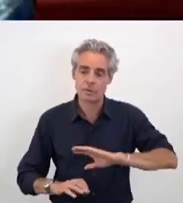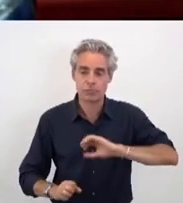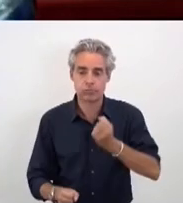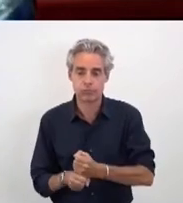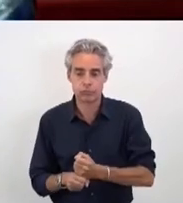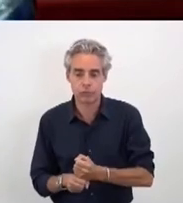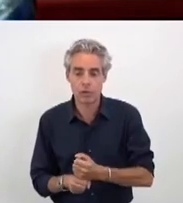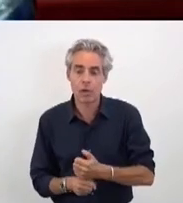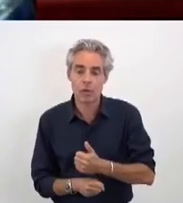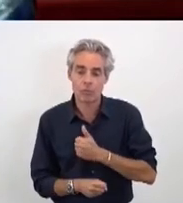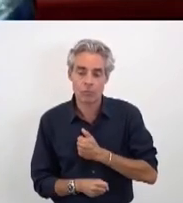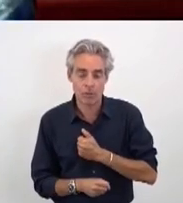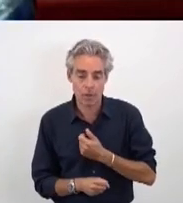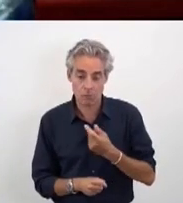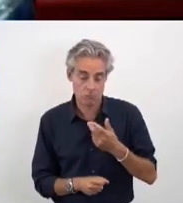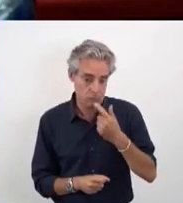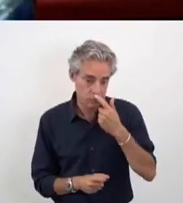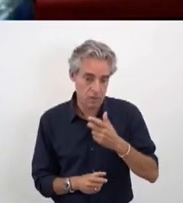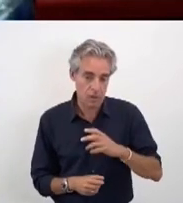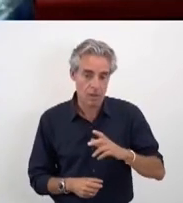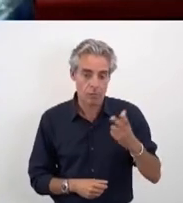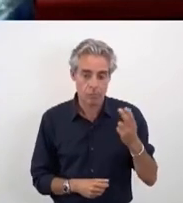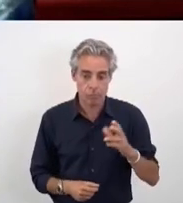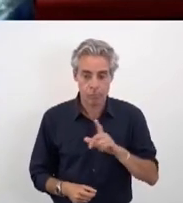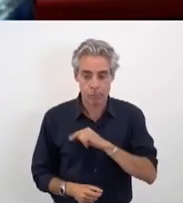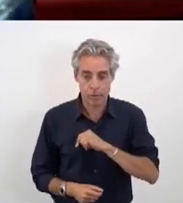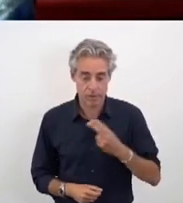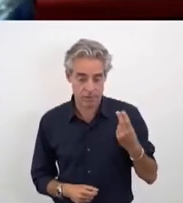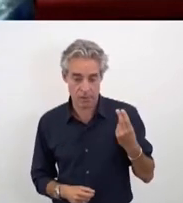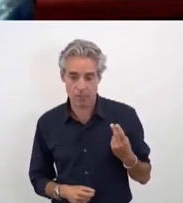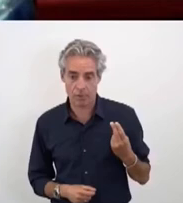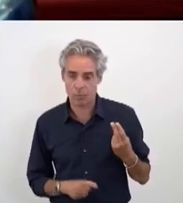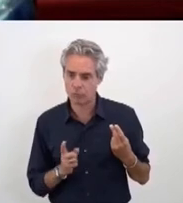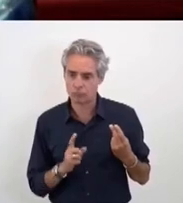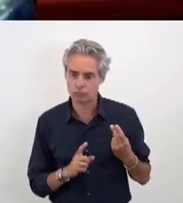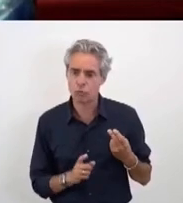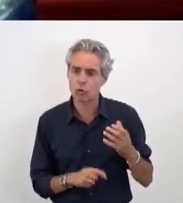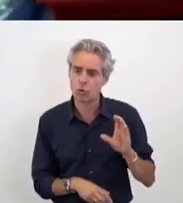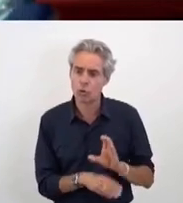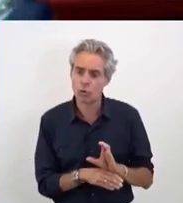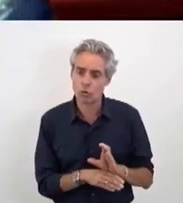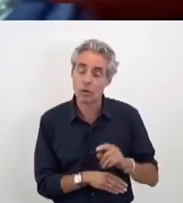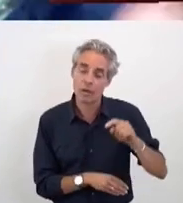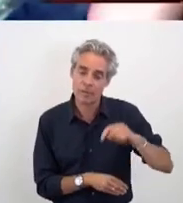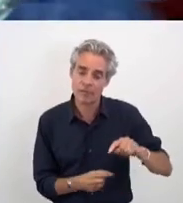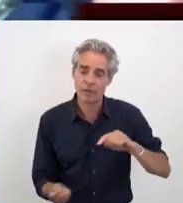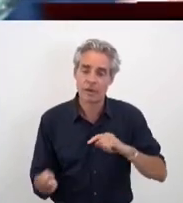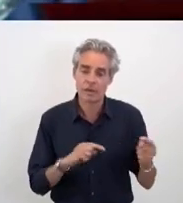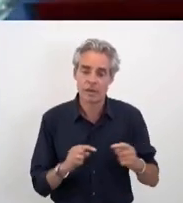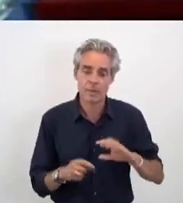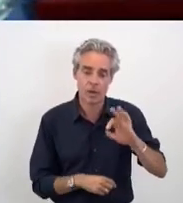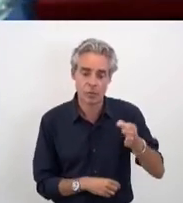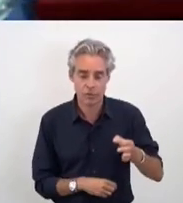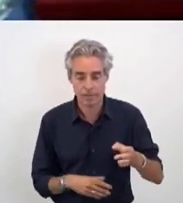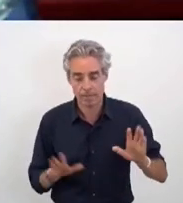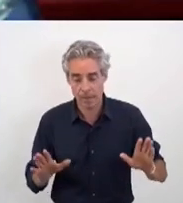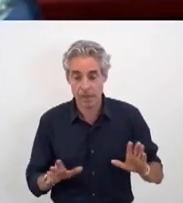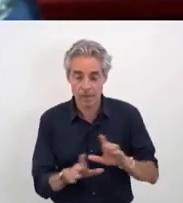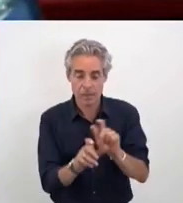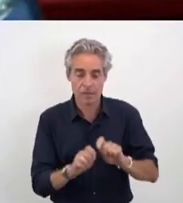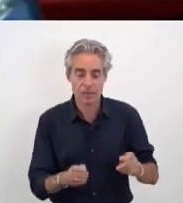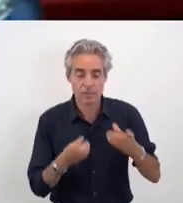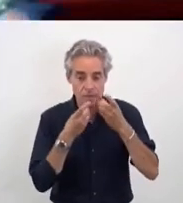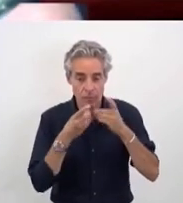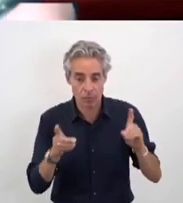Moi-même, je ne suis pas favorable à l'armement de la police mais je suis extrêmement favorable au fait qu'un débat puisse se faire. C'est le respect de la